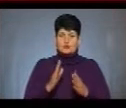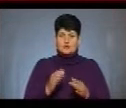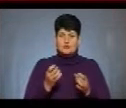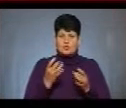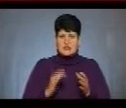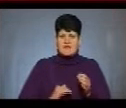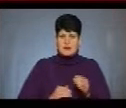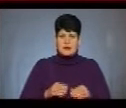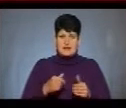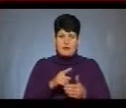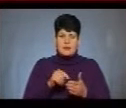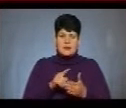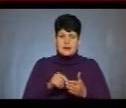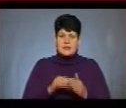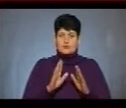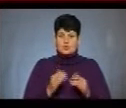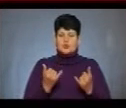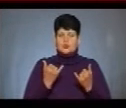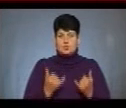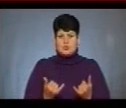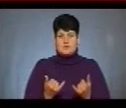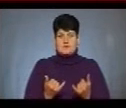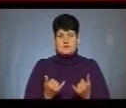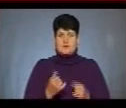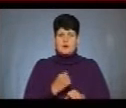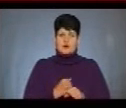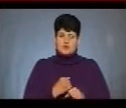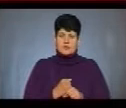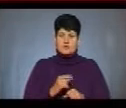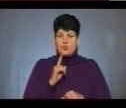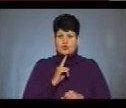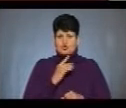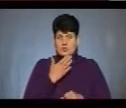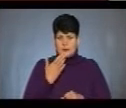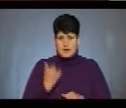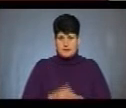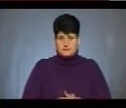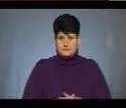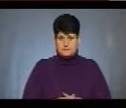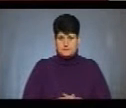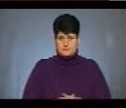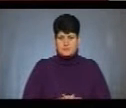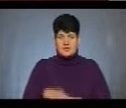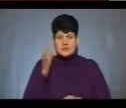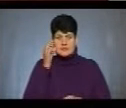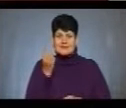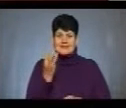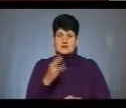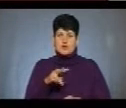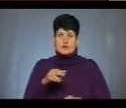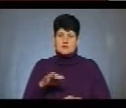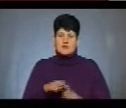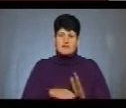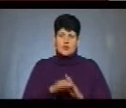фермер задав питання, як воно буде сьогодні працювати, ще поки що немає. Нагадаю, 13 листопада